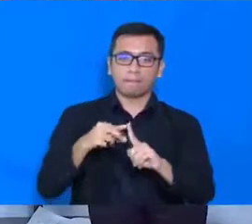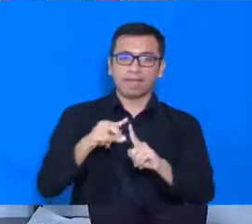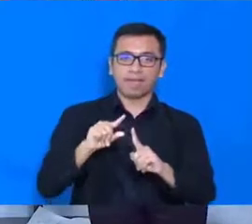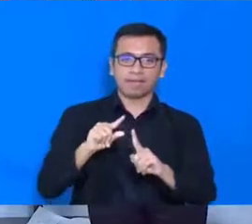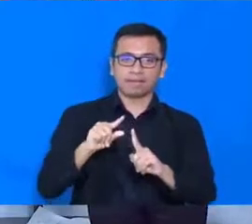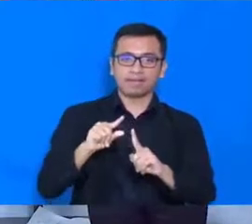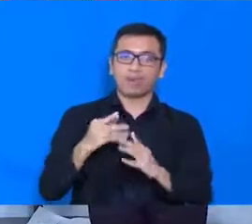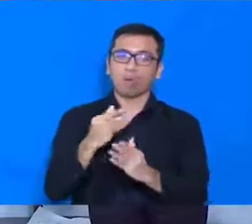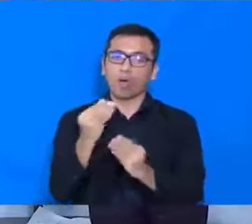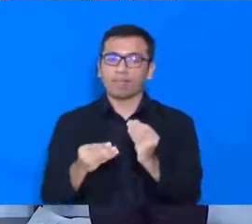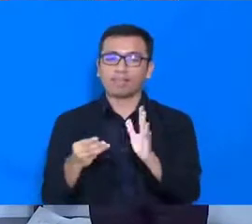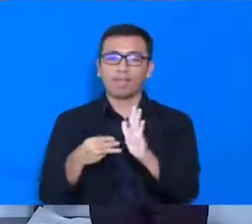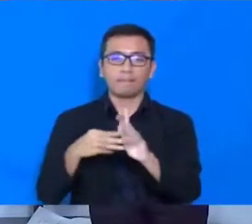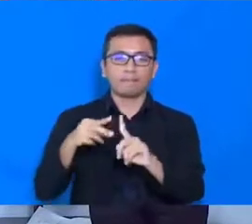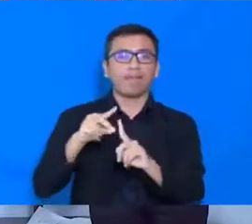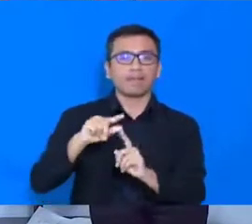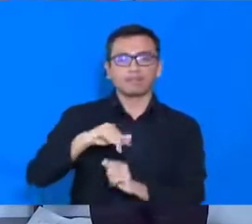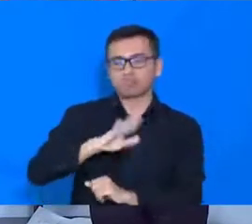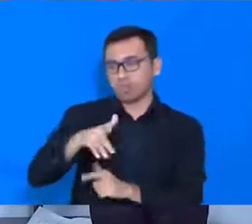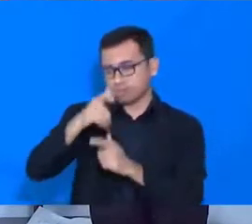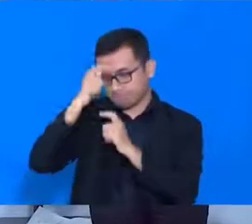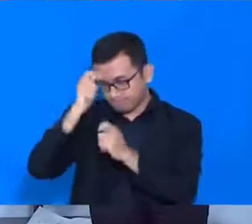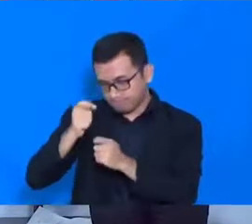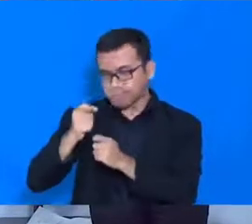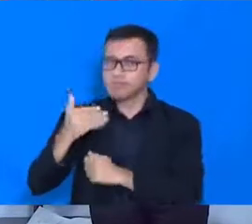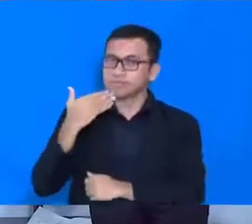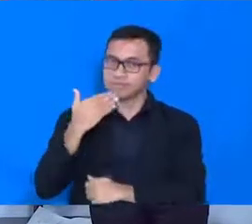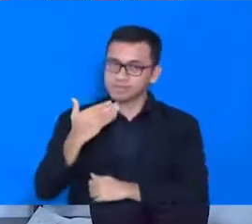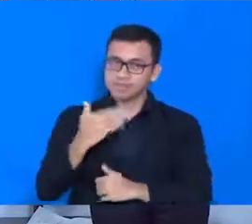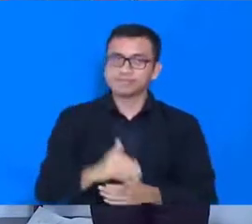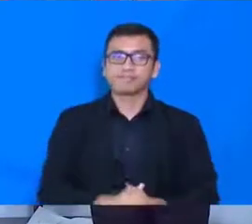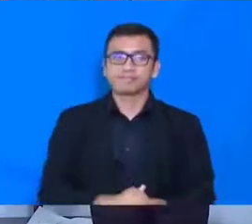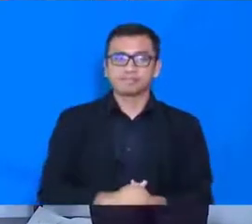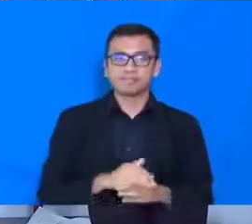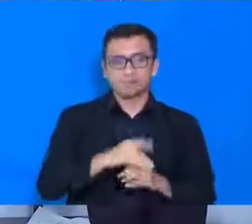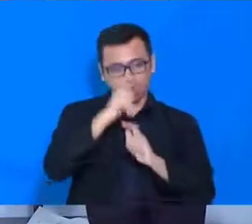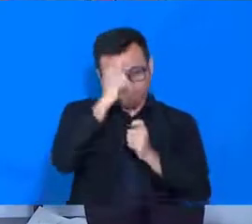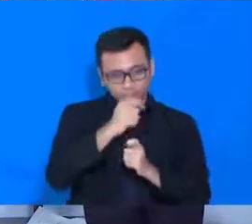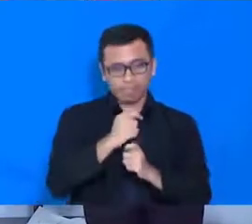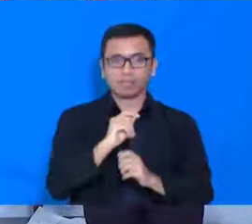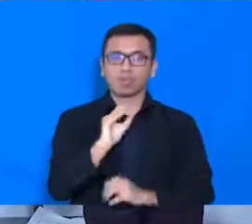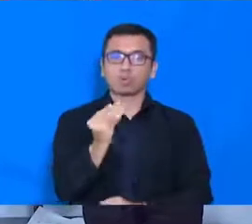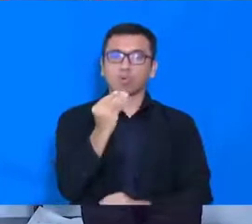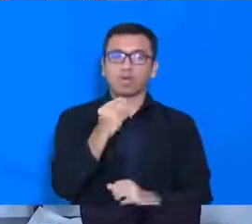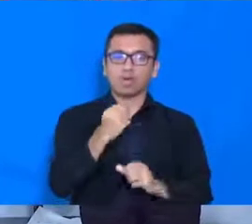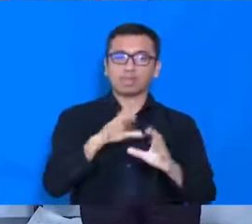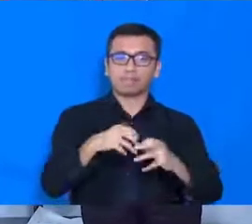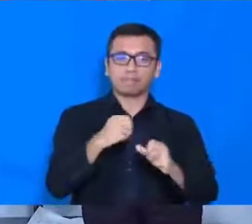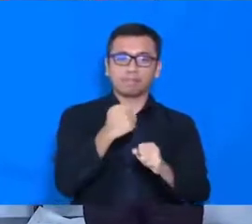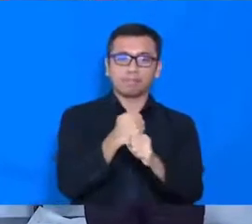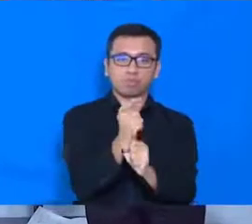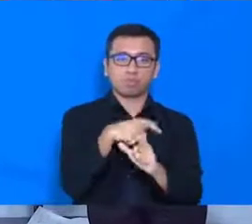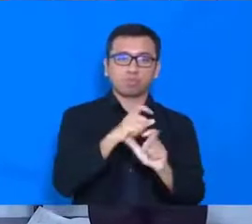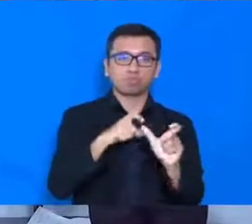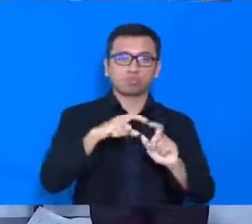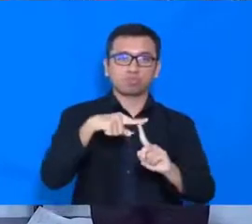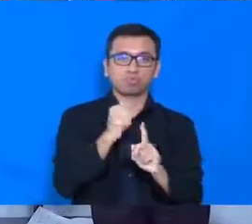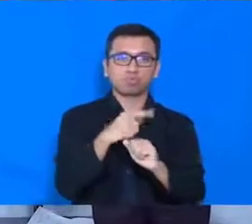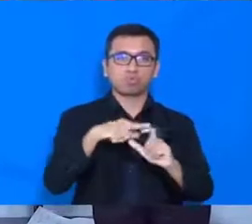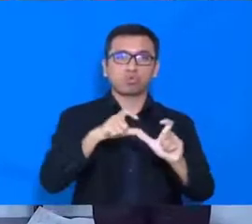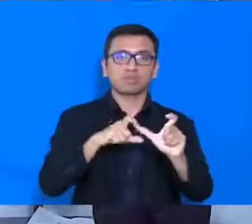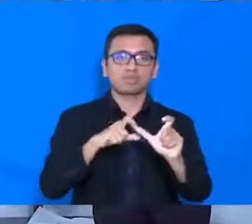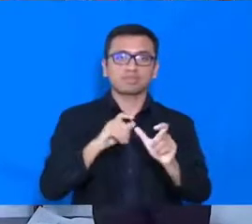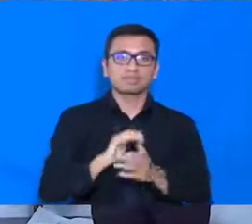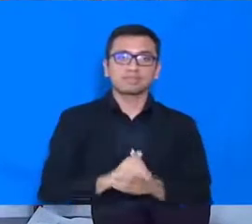Bapak Kepala BNPB, selaku gugus tugas. Kehadiran kami di sini, selaku Menteri Sosial, Republik